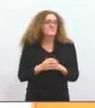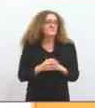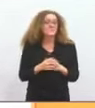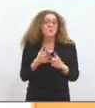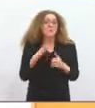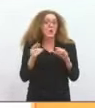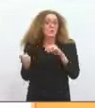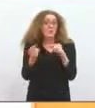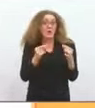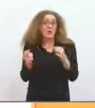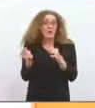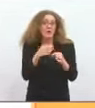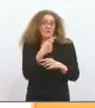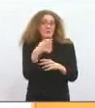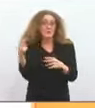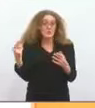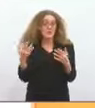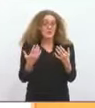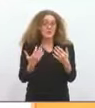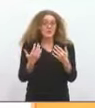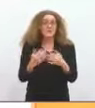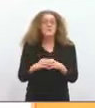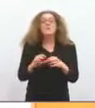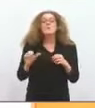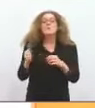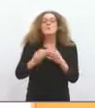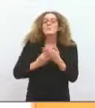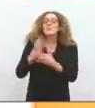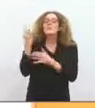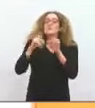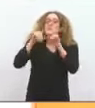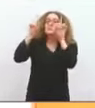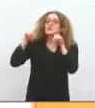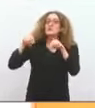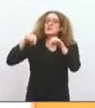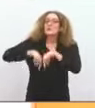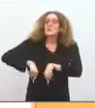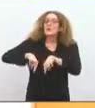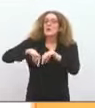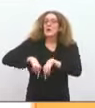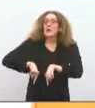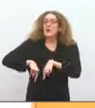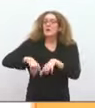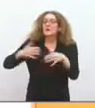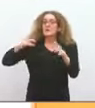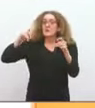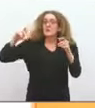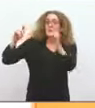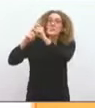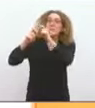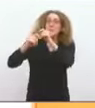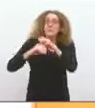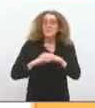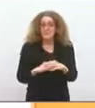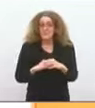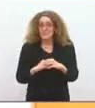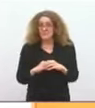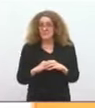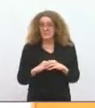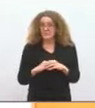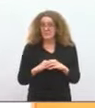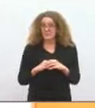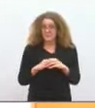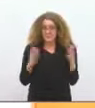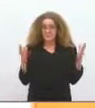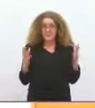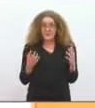l'échelle nationale, puisque le premier projet de budget pour l'État se trouve aujourd'hui modifié, et qu'un changement